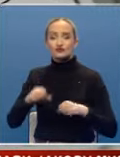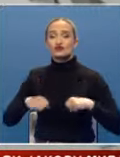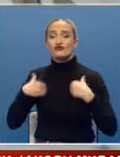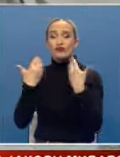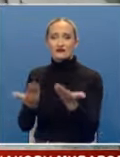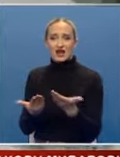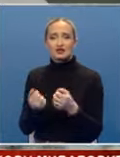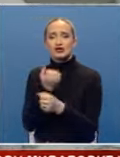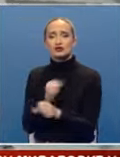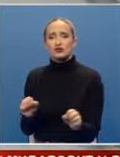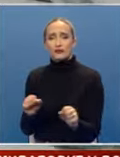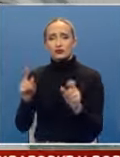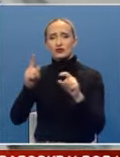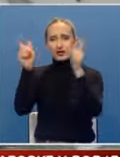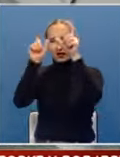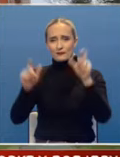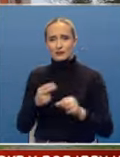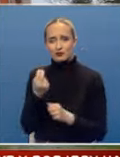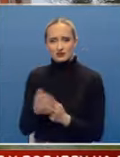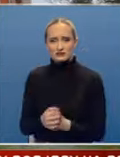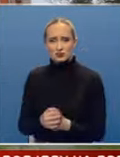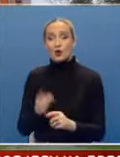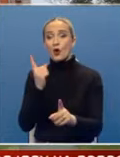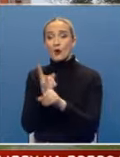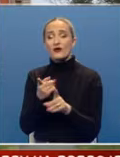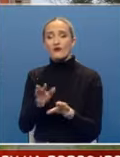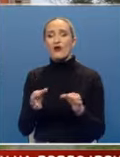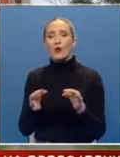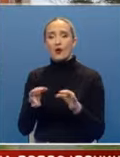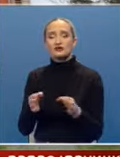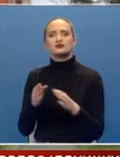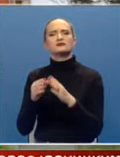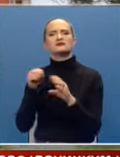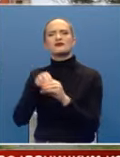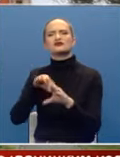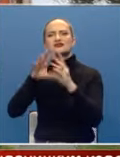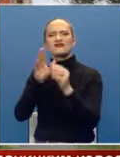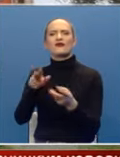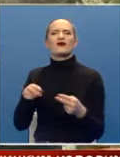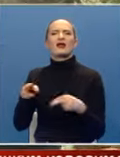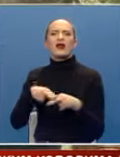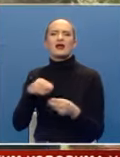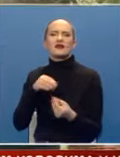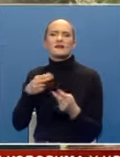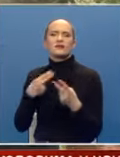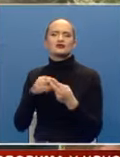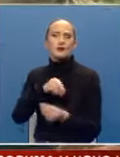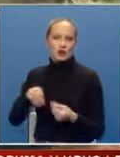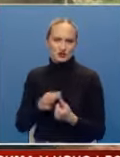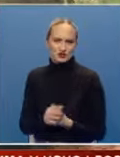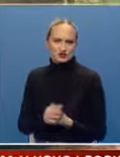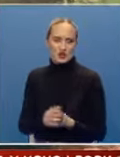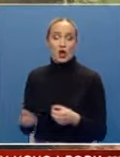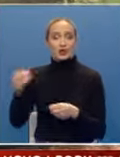dali za slobodu i Republiku Srpsku. Upravo u ovoj ulici smješteni su njihovi najmiliji. Dodatni stan se